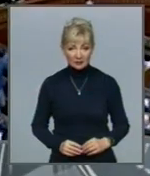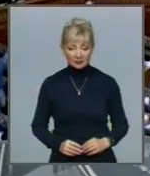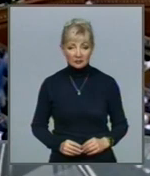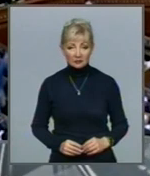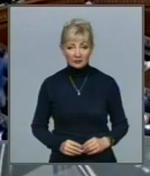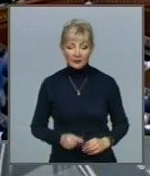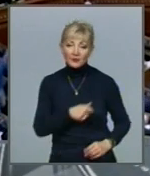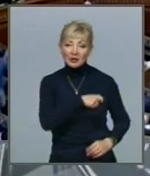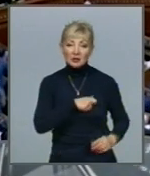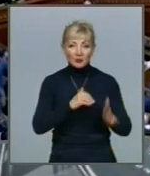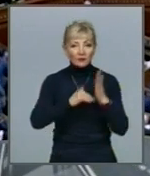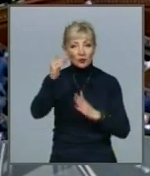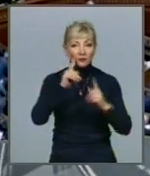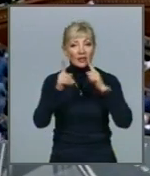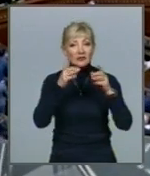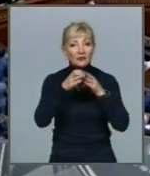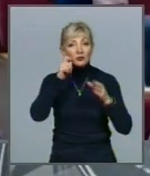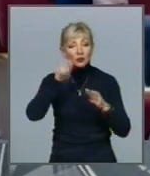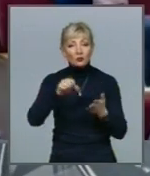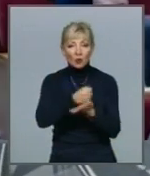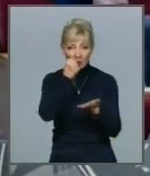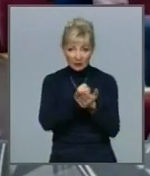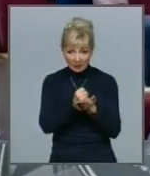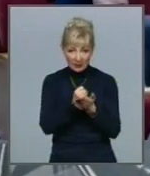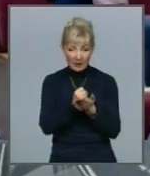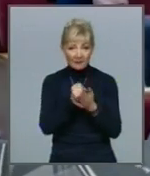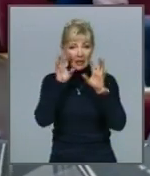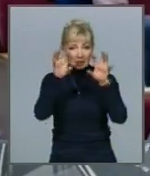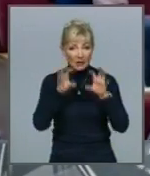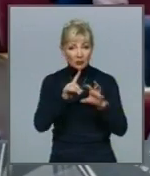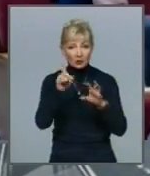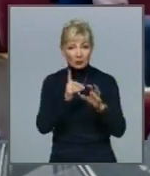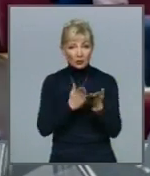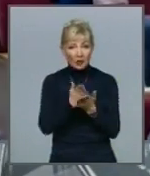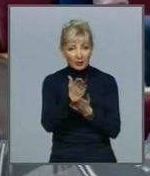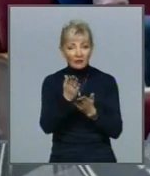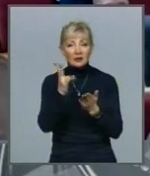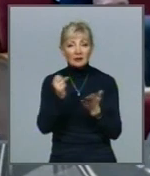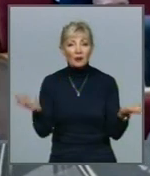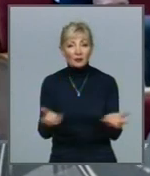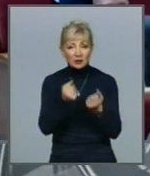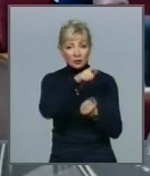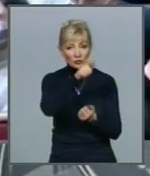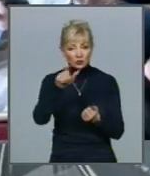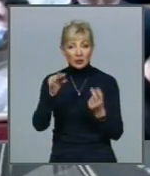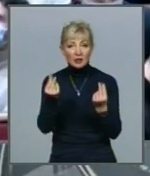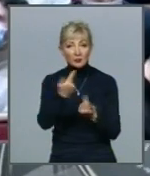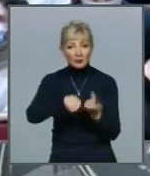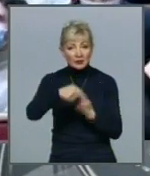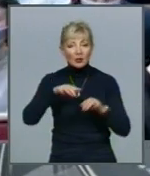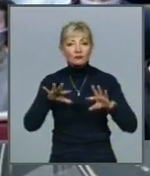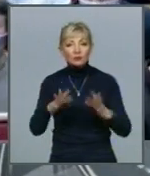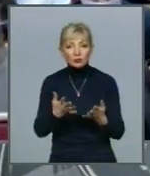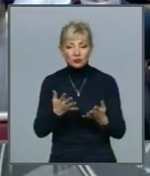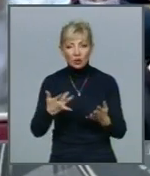Депутати Верховної Ради ухвалили пакет законів, що направлені на підтримку громадяни бізнесу в разі введення жорстких